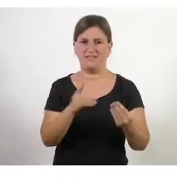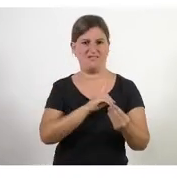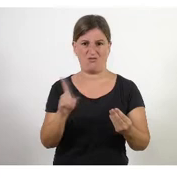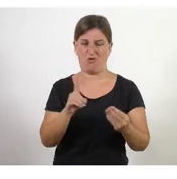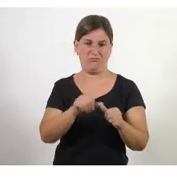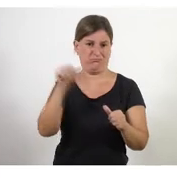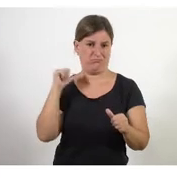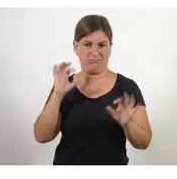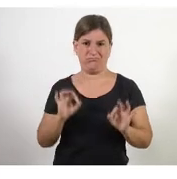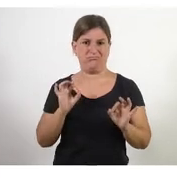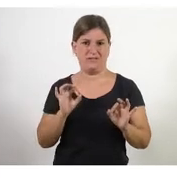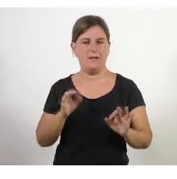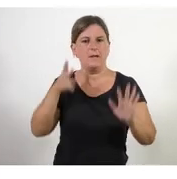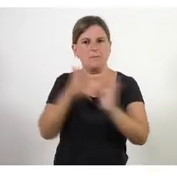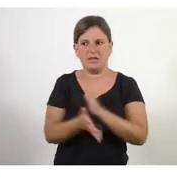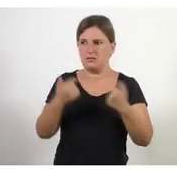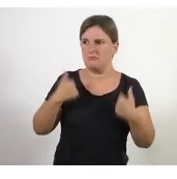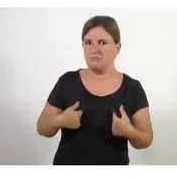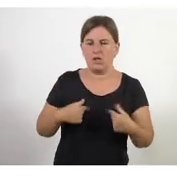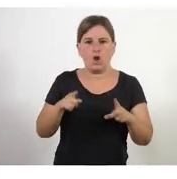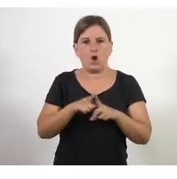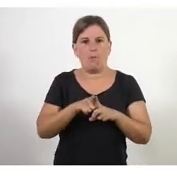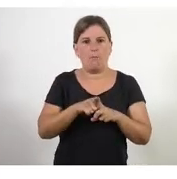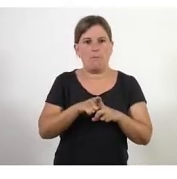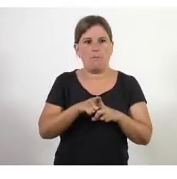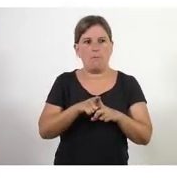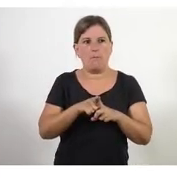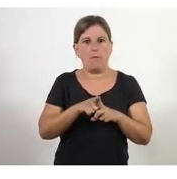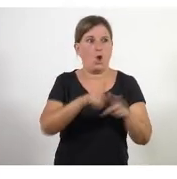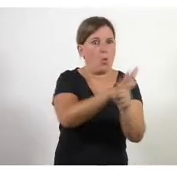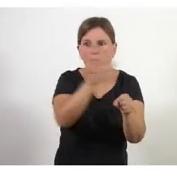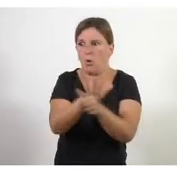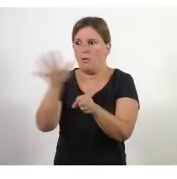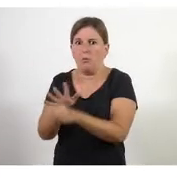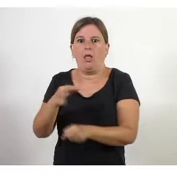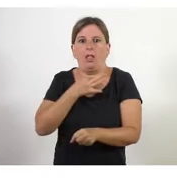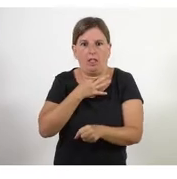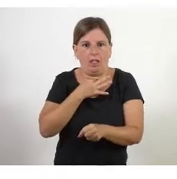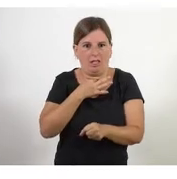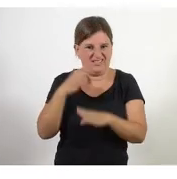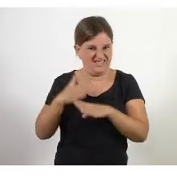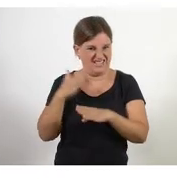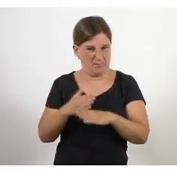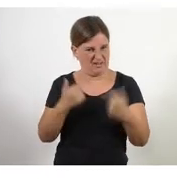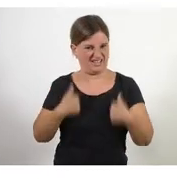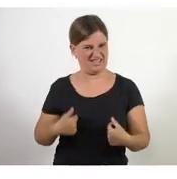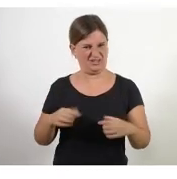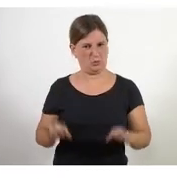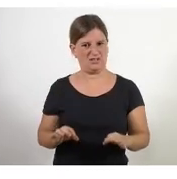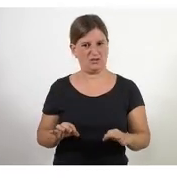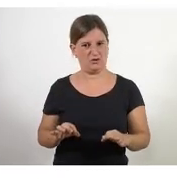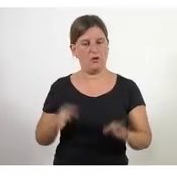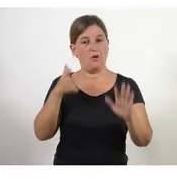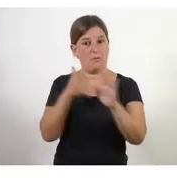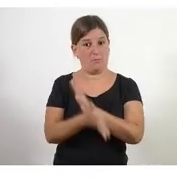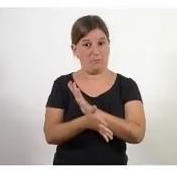era aquella sensació d'estar pagant focs de forma contínua i això és una cosa que va ser, que